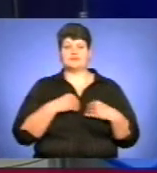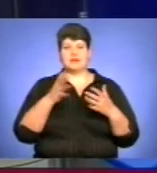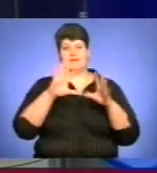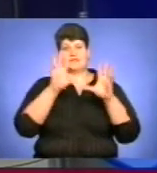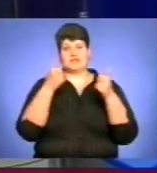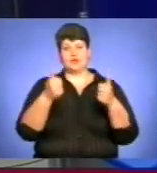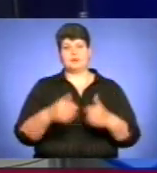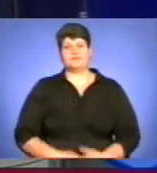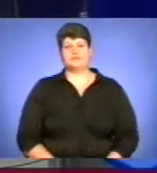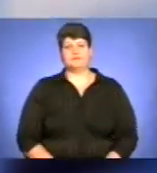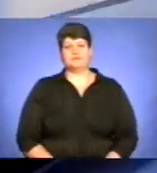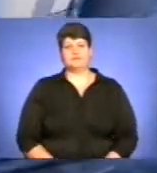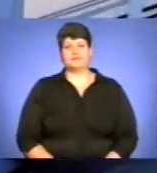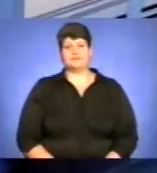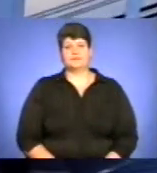добре.